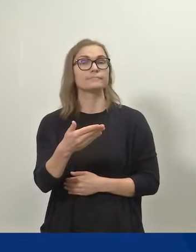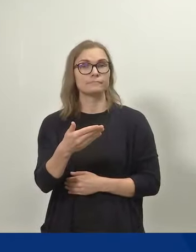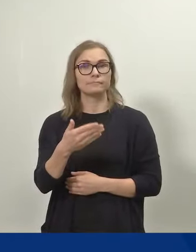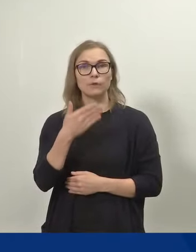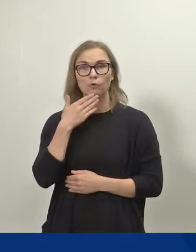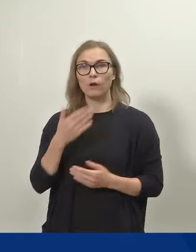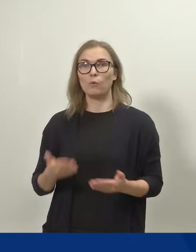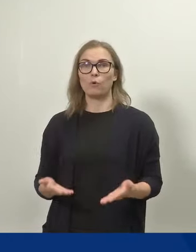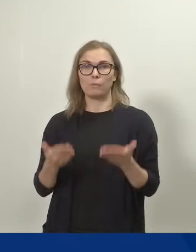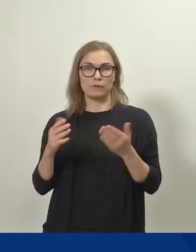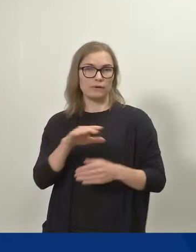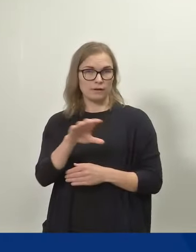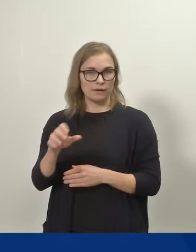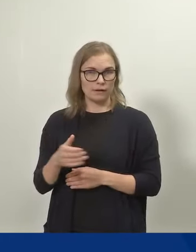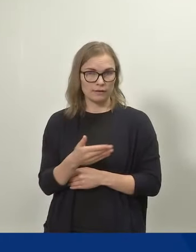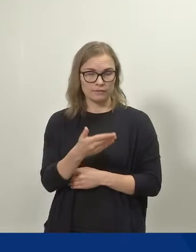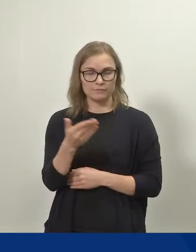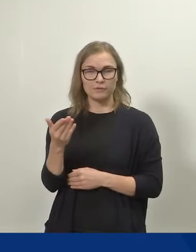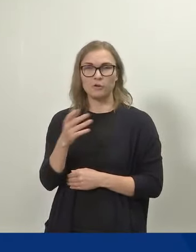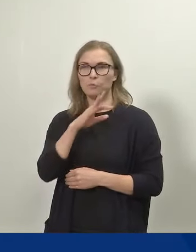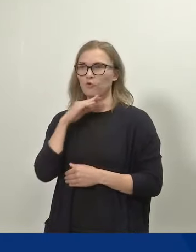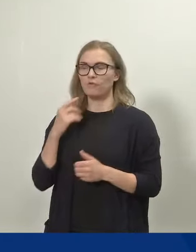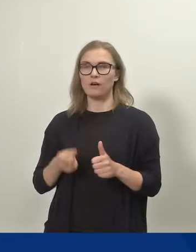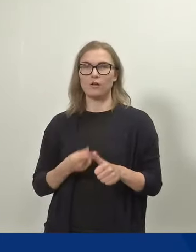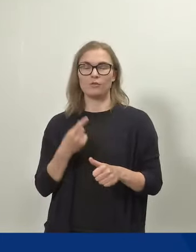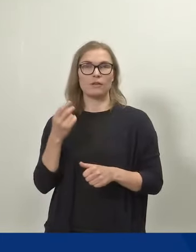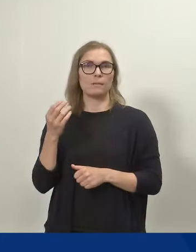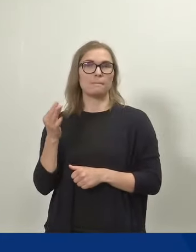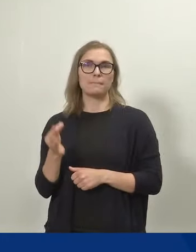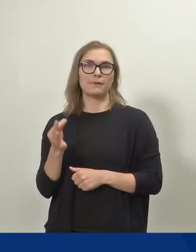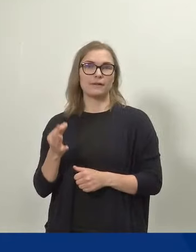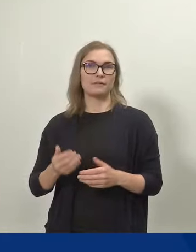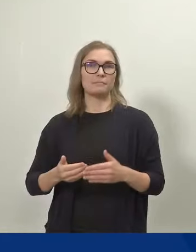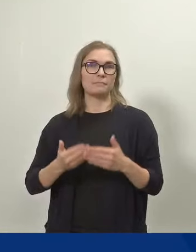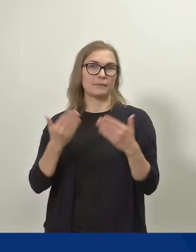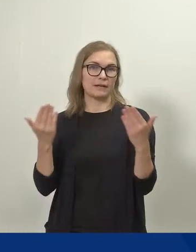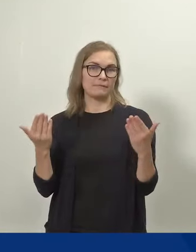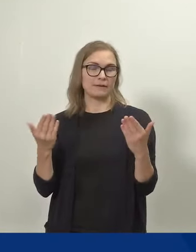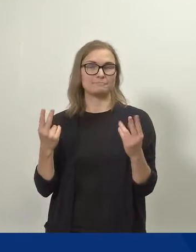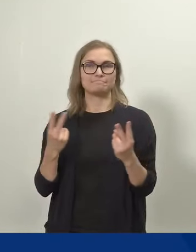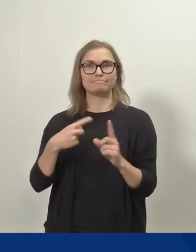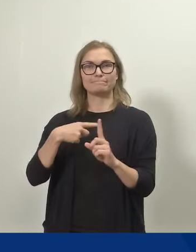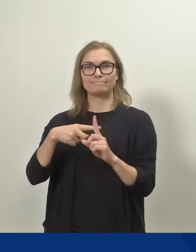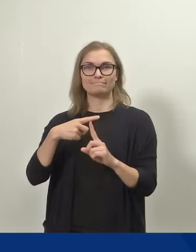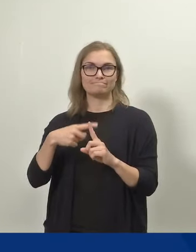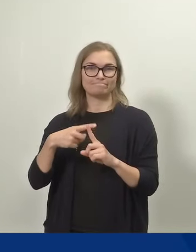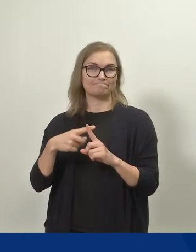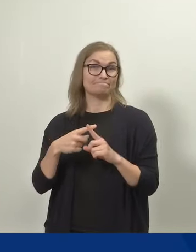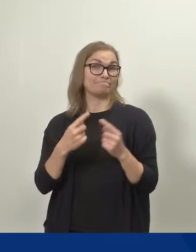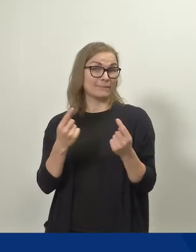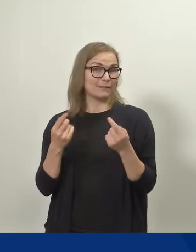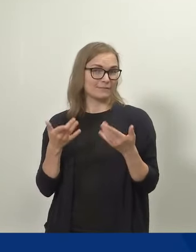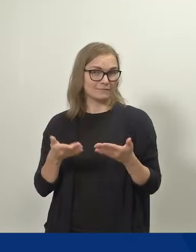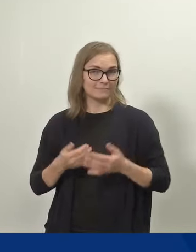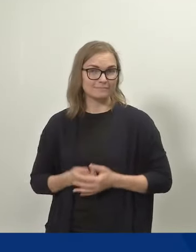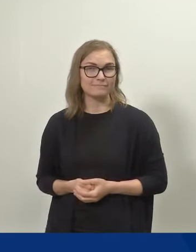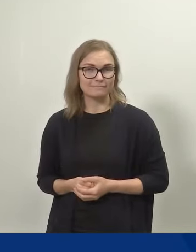huomenta kaikille. Mukava aloittaa tämä perjantai-päivä näin myönteisissä merkeissä.